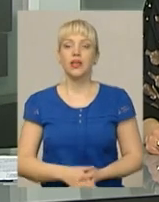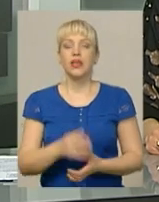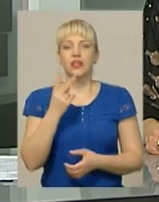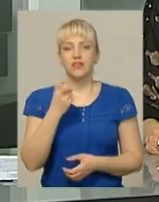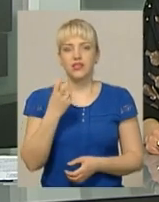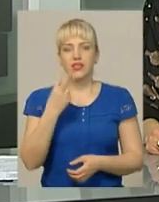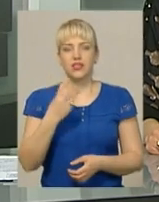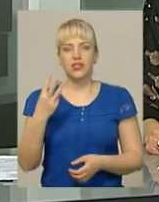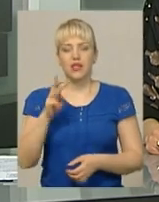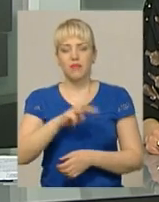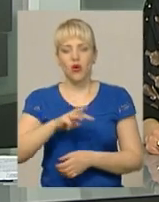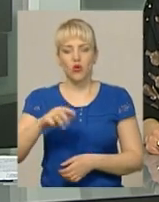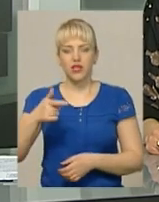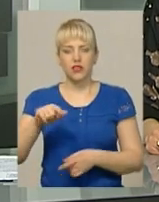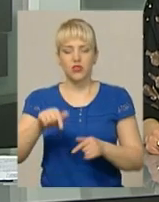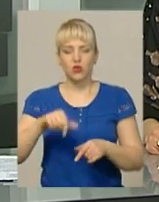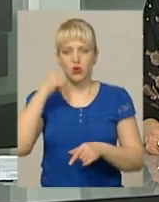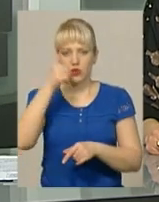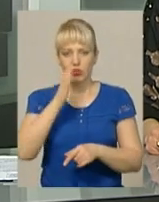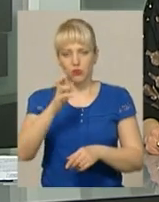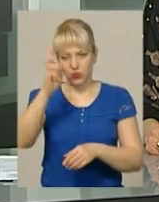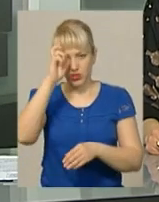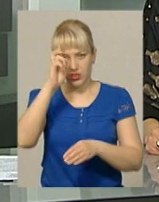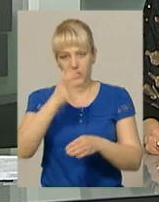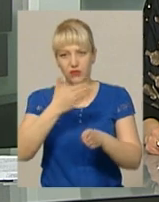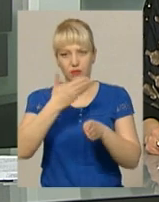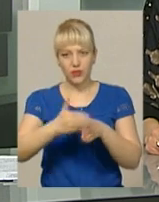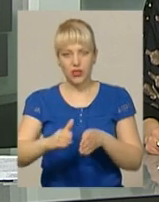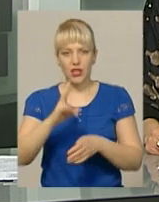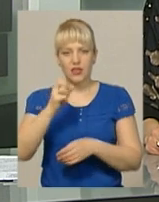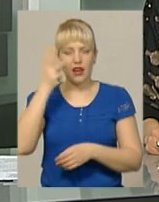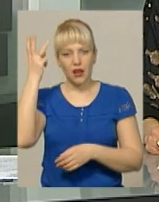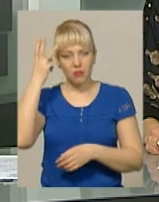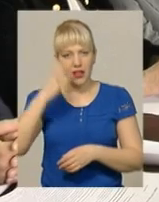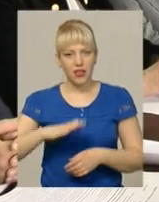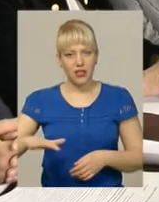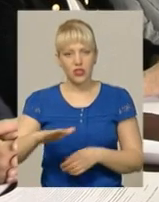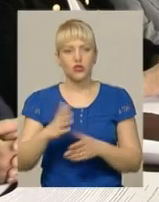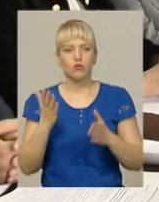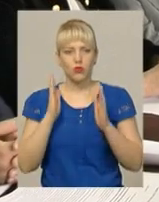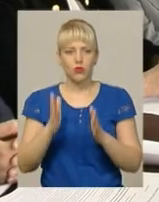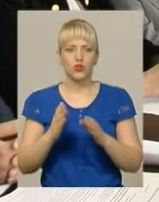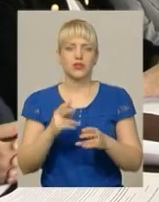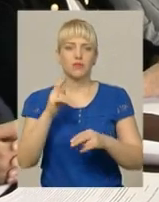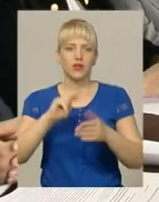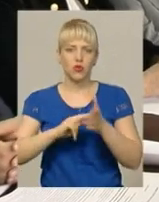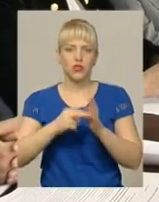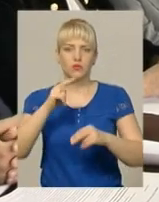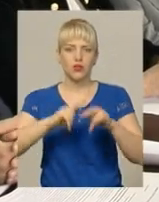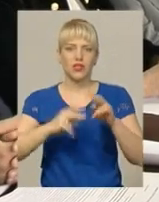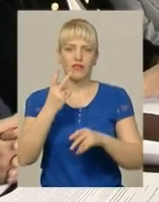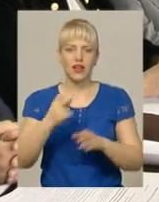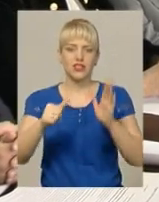233 мільйони гривень цьогоріч надійде з державного бюджету на Хмельниччину, за який планується збудувати в області 26 нових